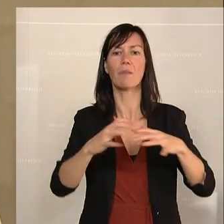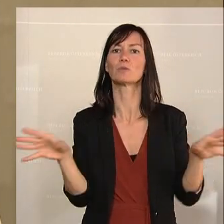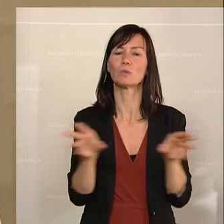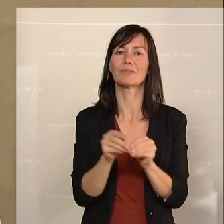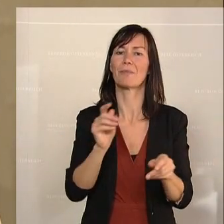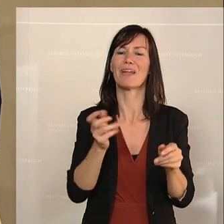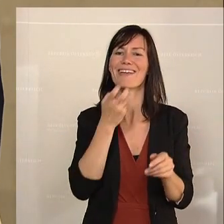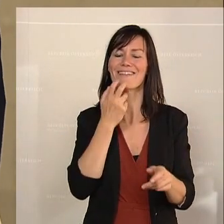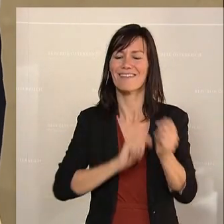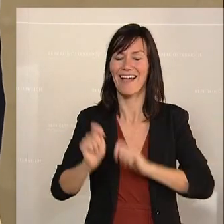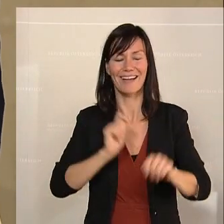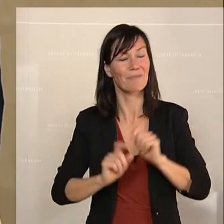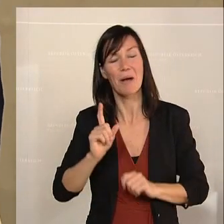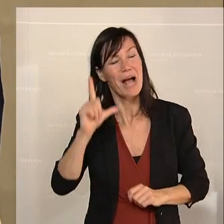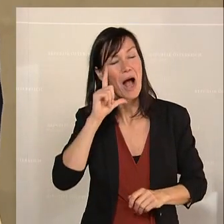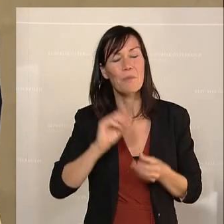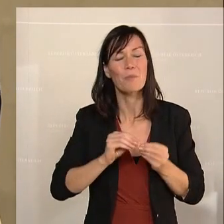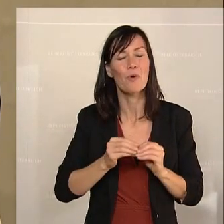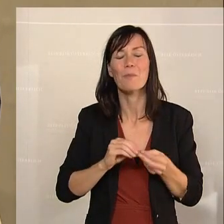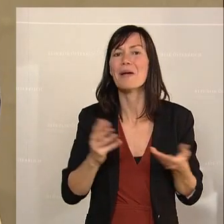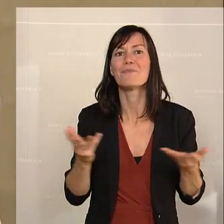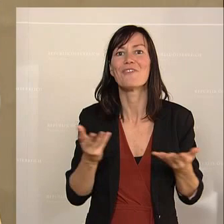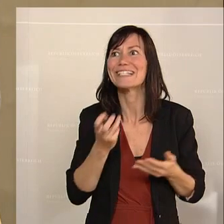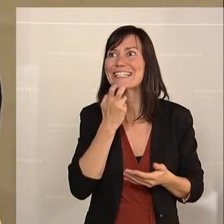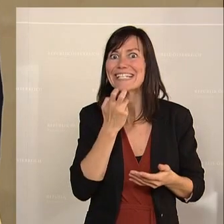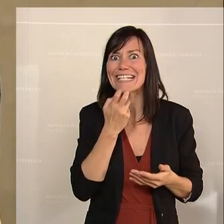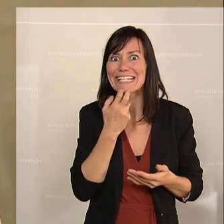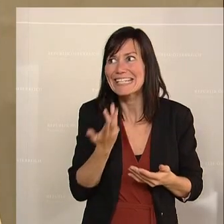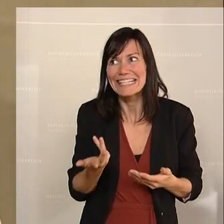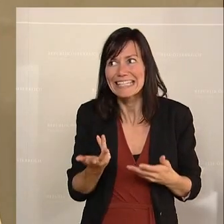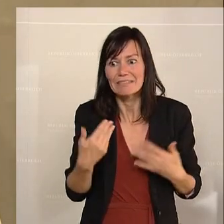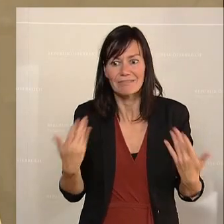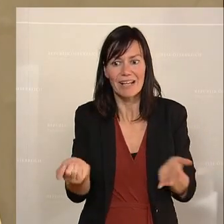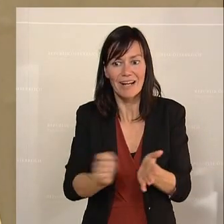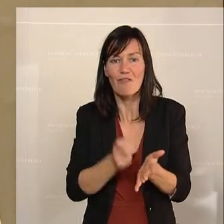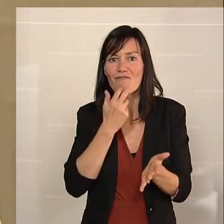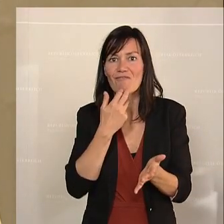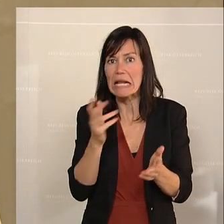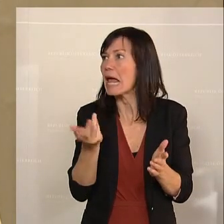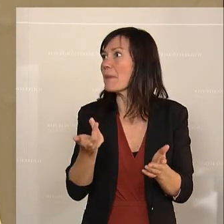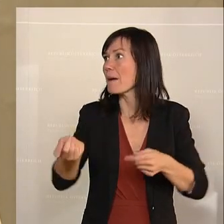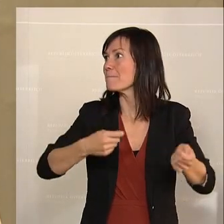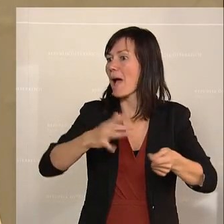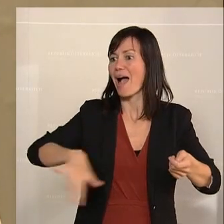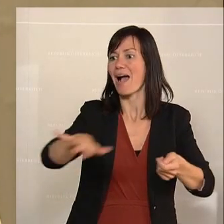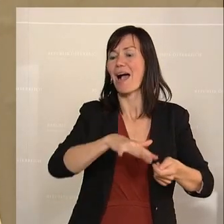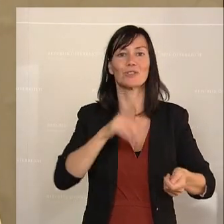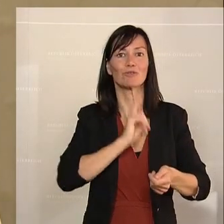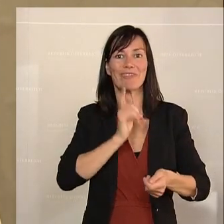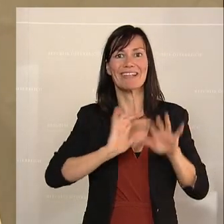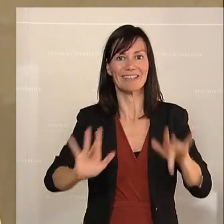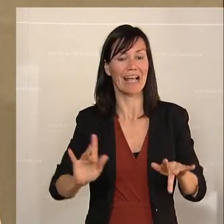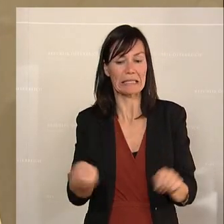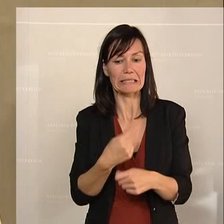wird. Das Problem wird ein anderes sein. Die Energie, die wir kaufen müssten, die gibt es gar nicht am Markt. Und das sollte Ihnen irgendwann einmal dämmern, vor allem jetzt, draußen schon